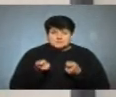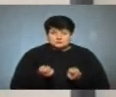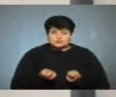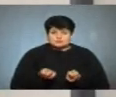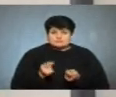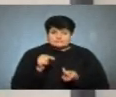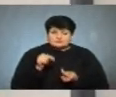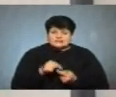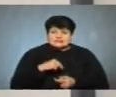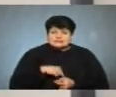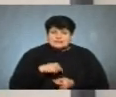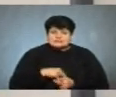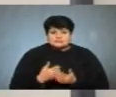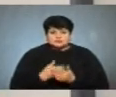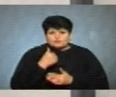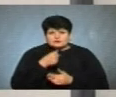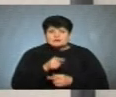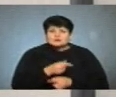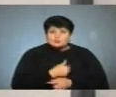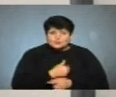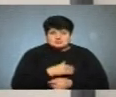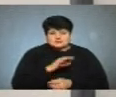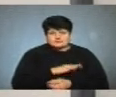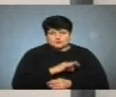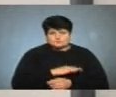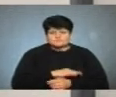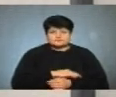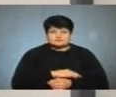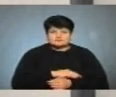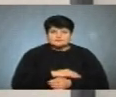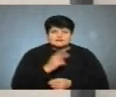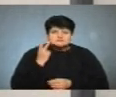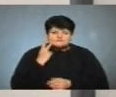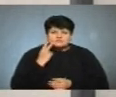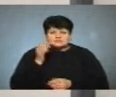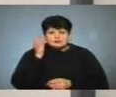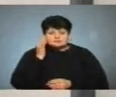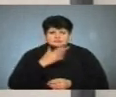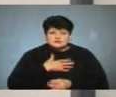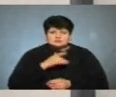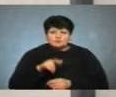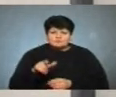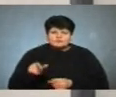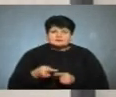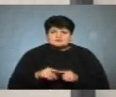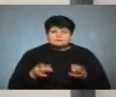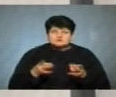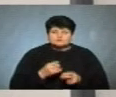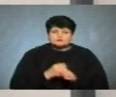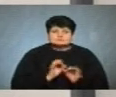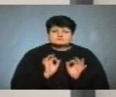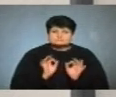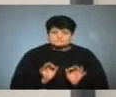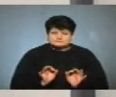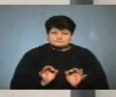відповідний настрій новорічний, їх хочеться використовувати. Просто я завжди нагадую нашим громадянам, що це робити потрібно безпечно.